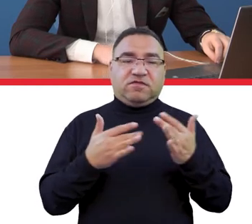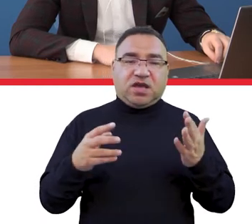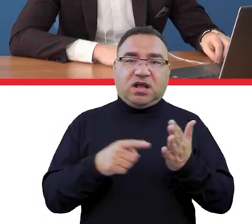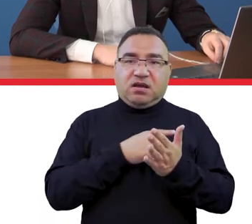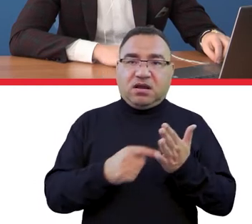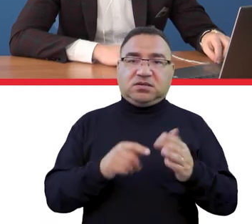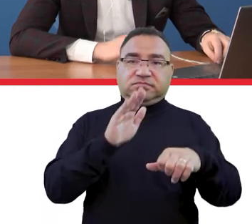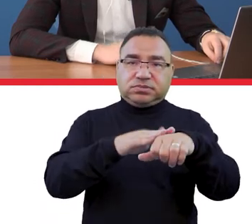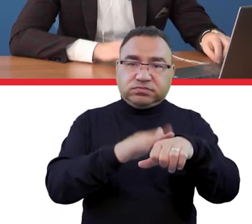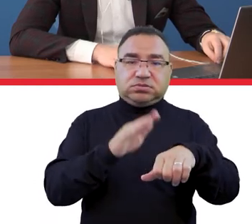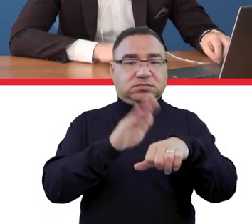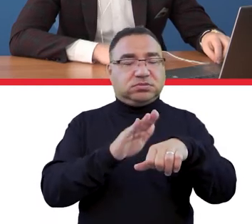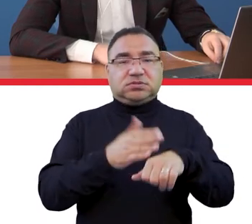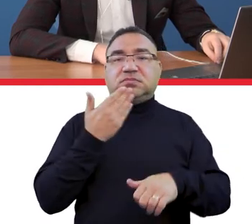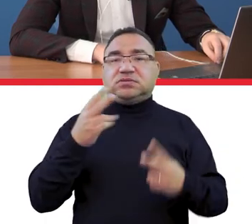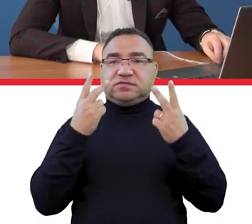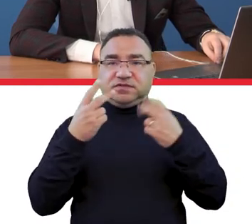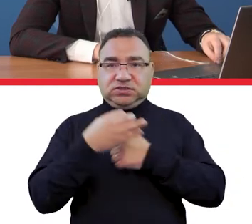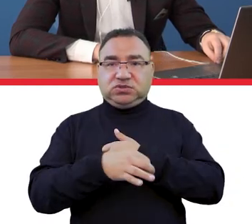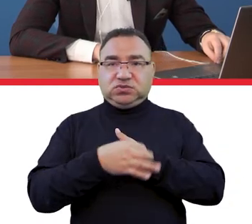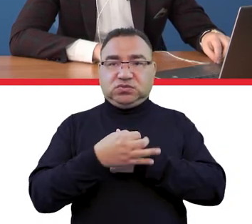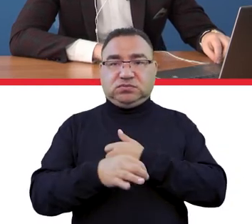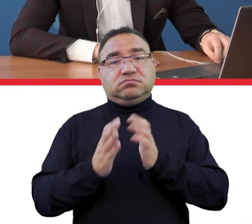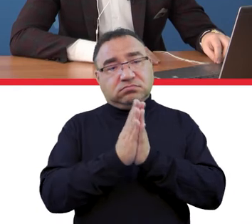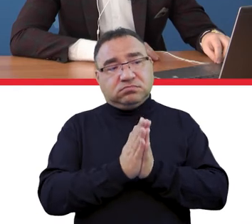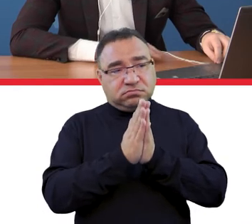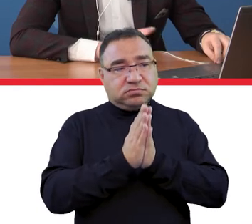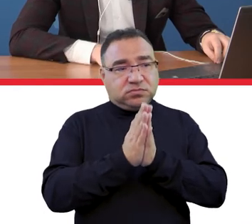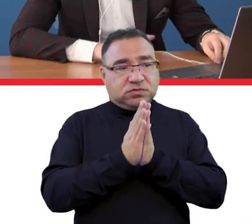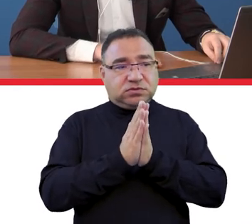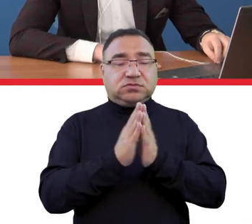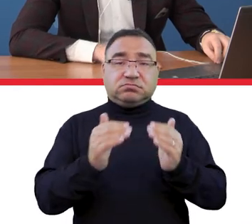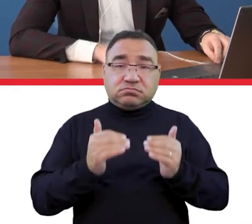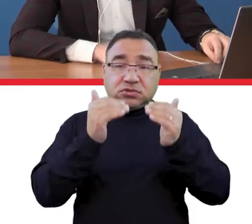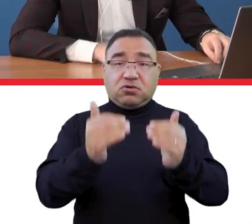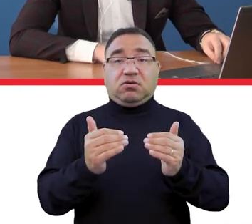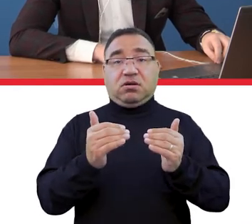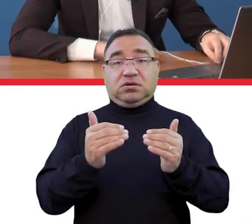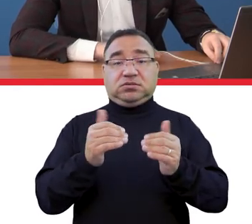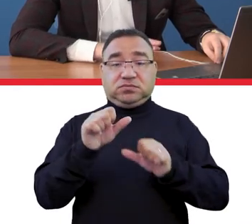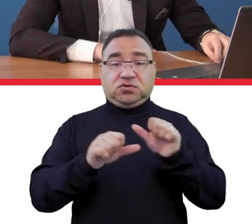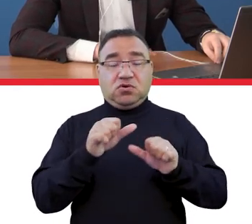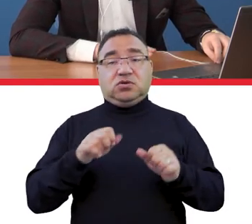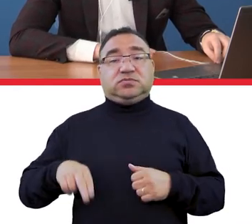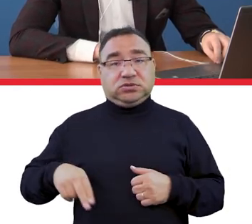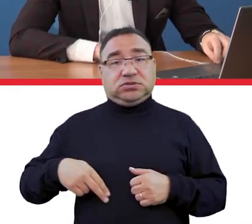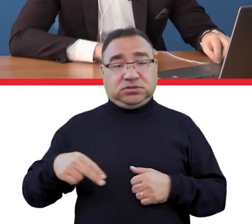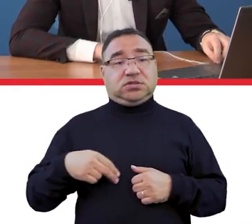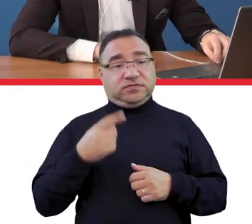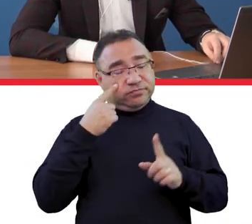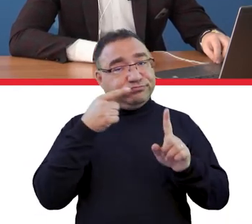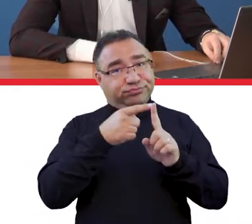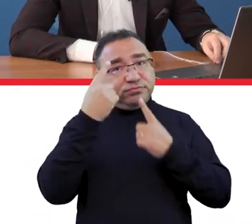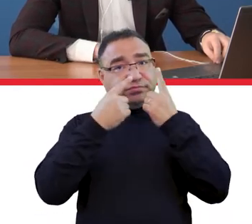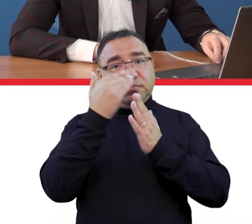podkreślaliśmy, że to jest bardzo ważne dla studentów i bardzo proszę, żeby w kolejnym roku Ministerstwo Nauki zwróciło również uwagę na